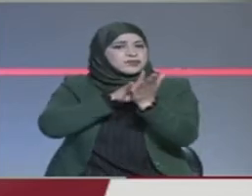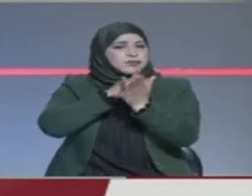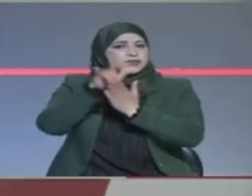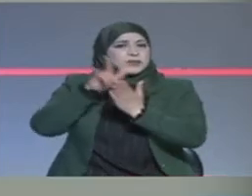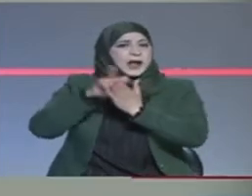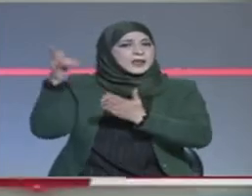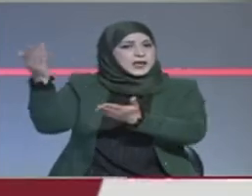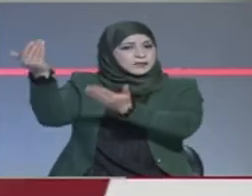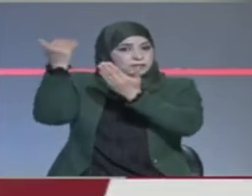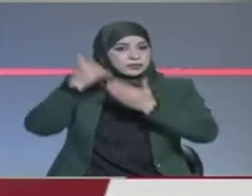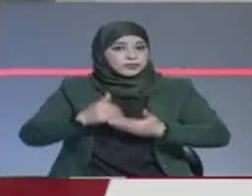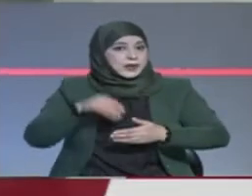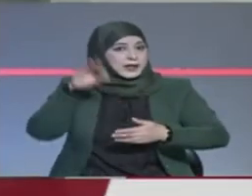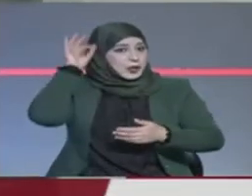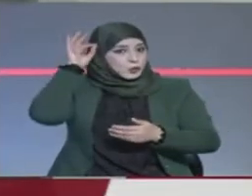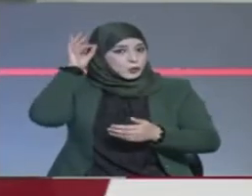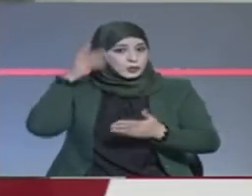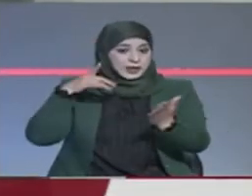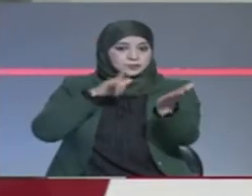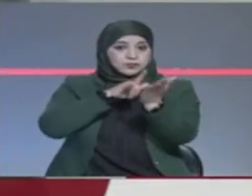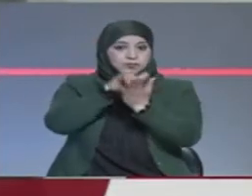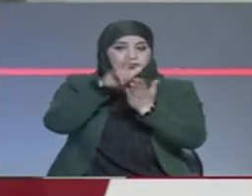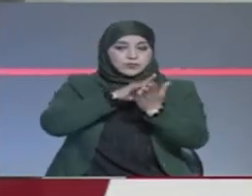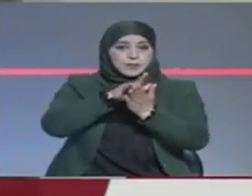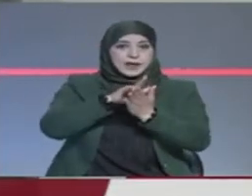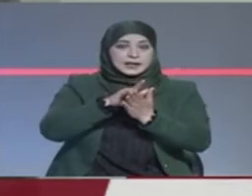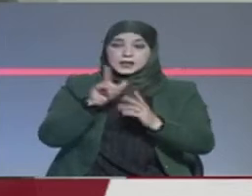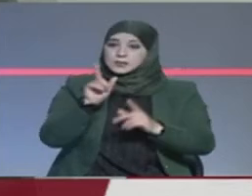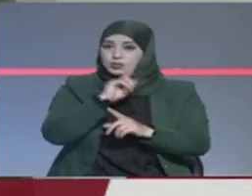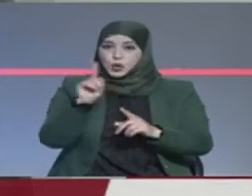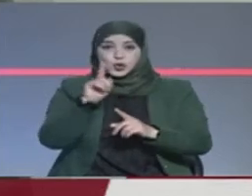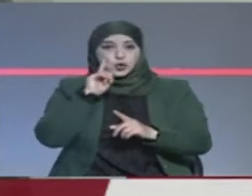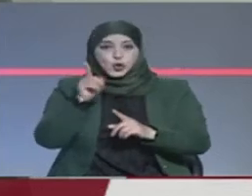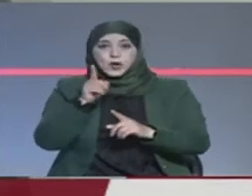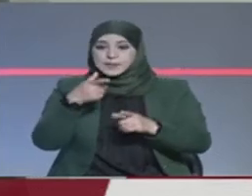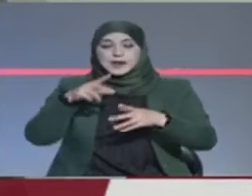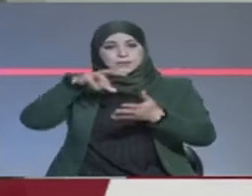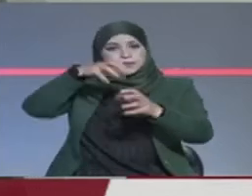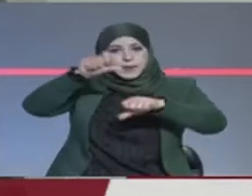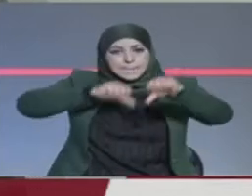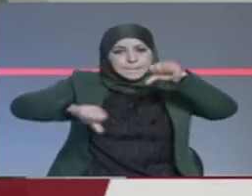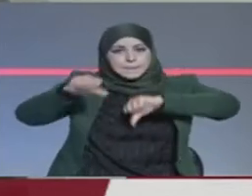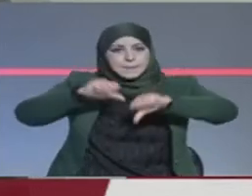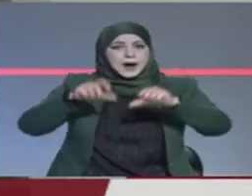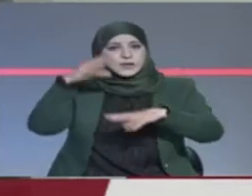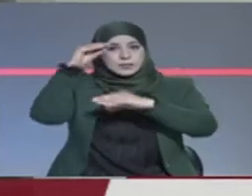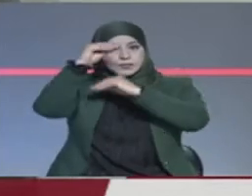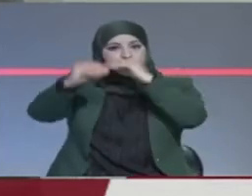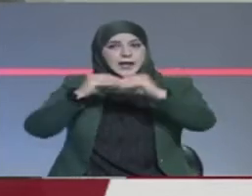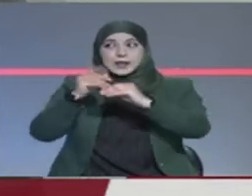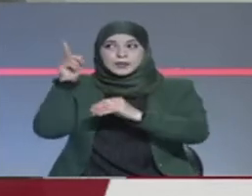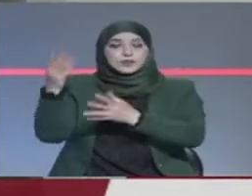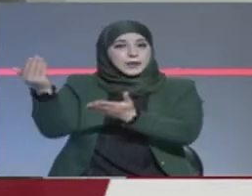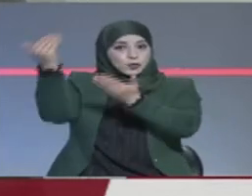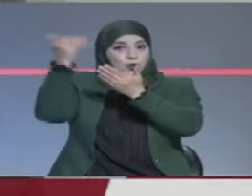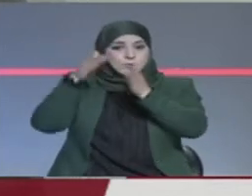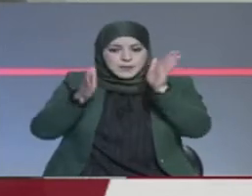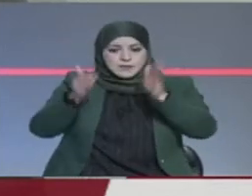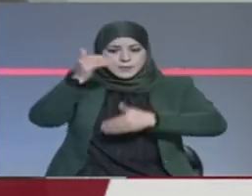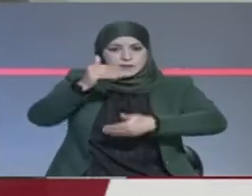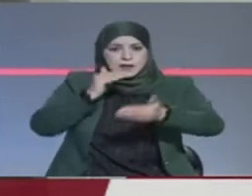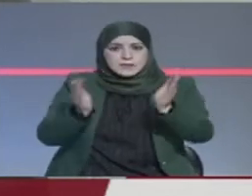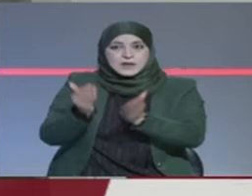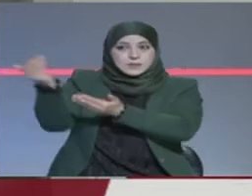اللقاحات إلى تونس على متن طائراتها مواضحاً المخابر العالمية عادة ما تتولى الشحن ونقل اللقاحات